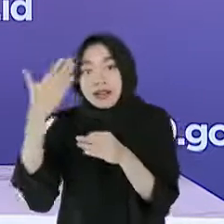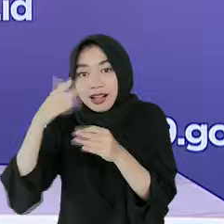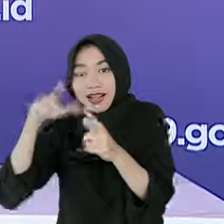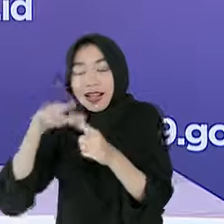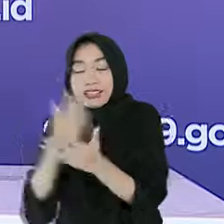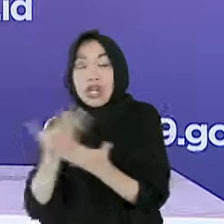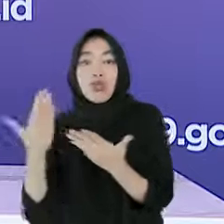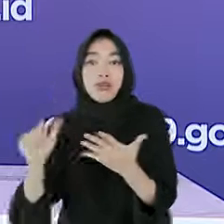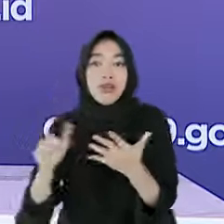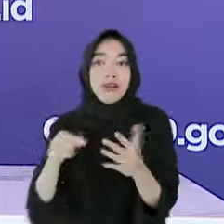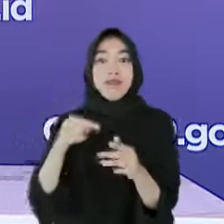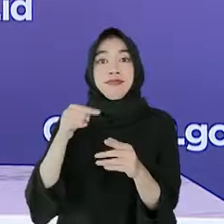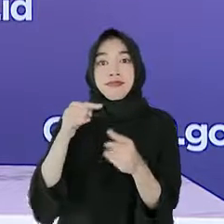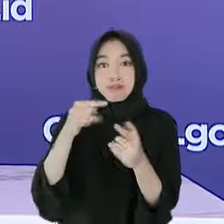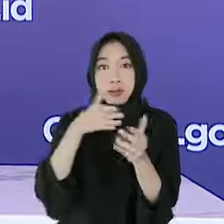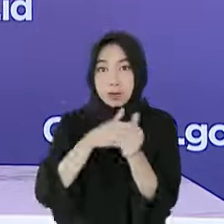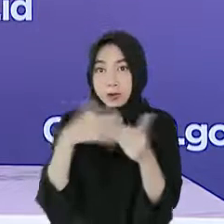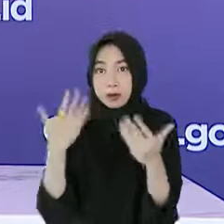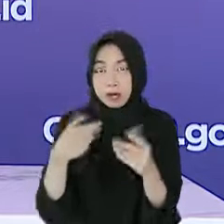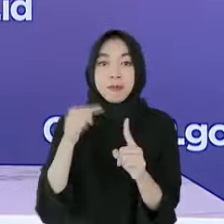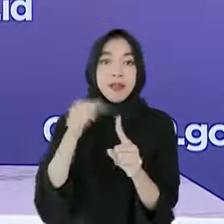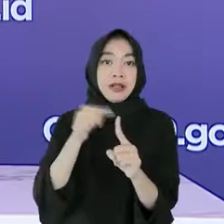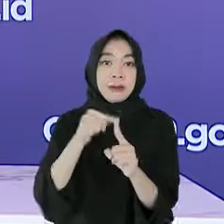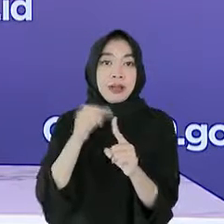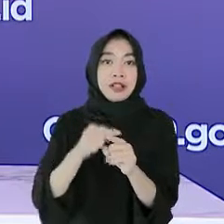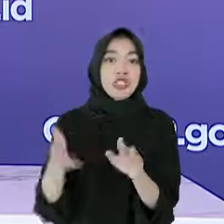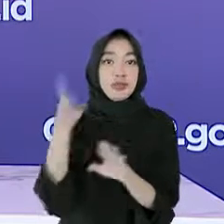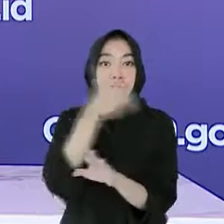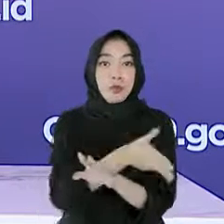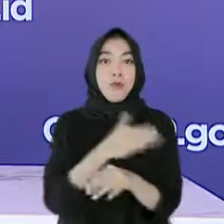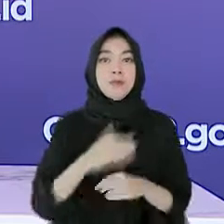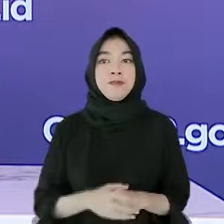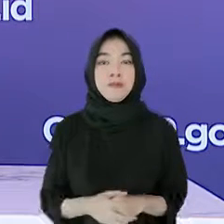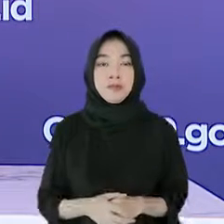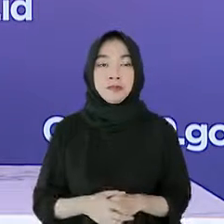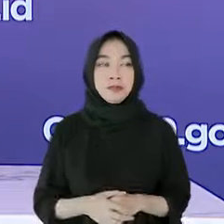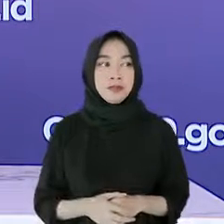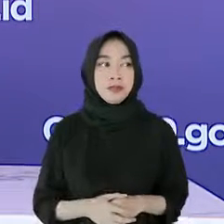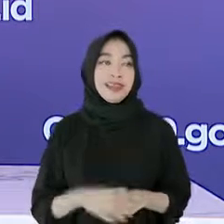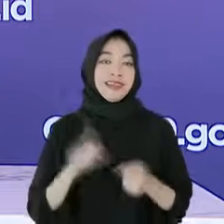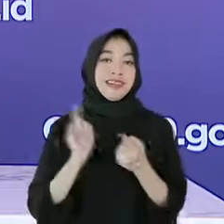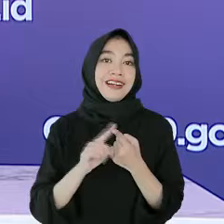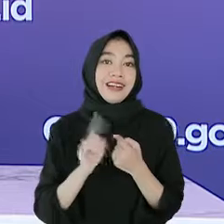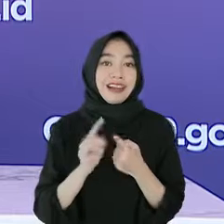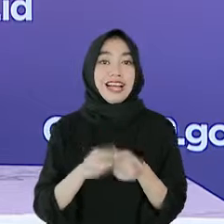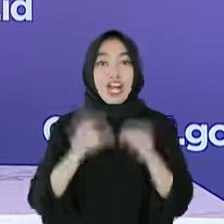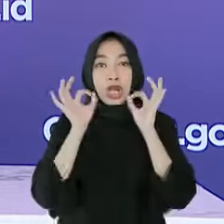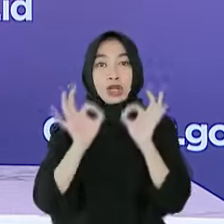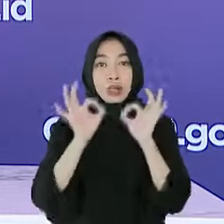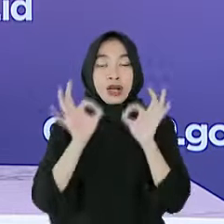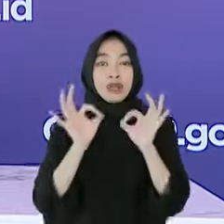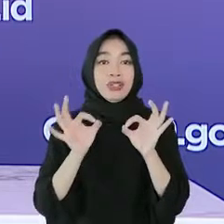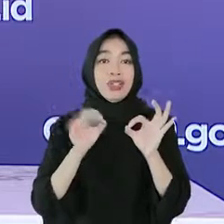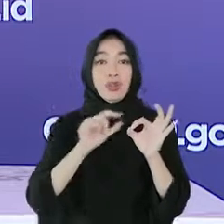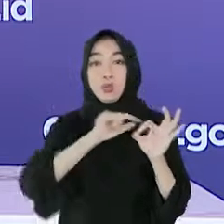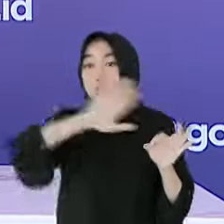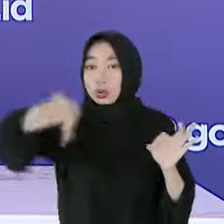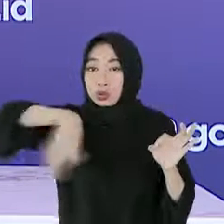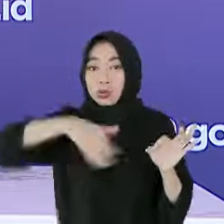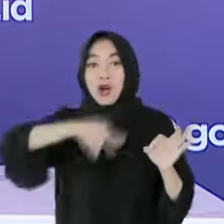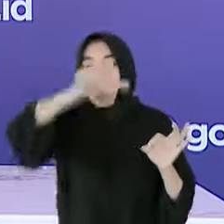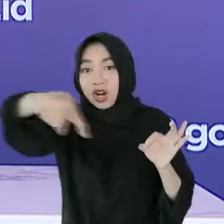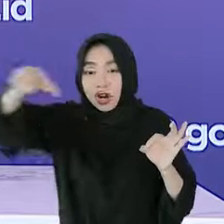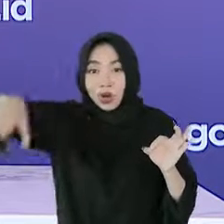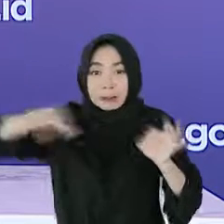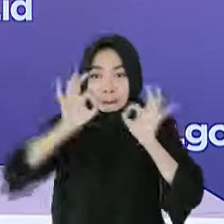Pertama, sebelum acara. Edukasi kesehatan yang cukup bagi seluruh partisipan dan memastikan memiliki pemahaman